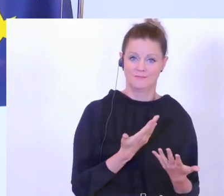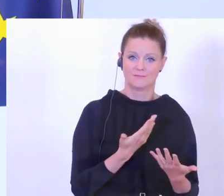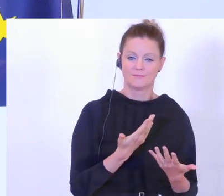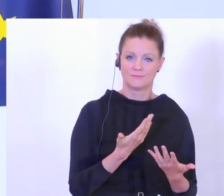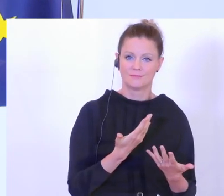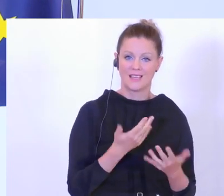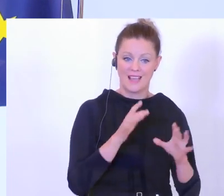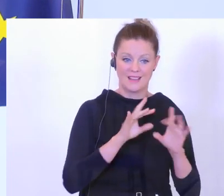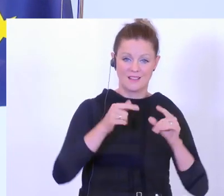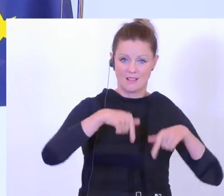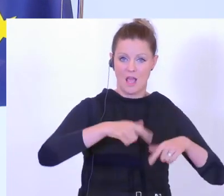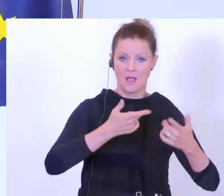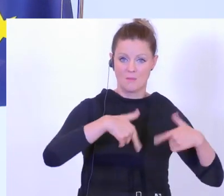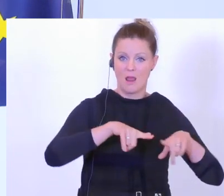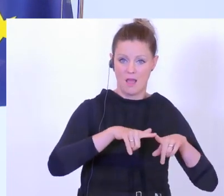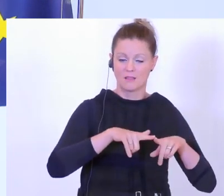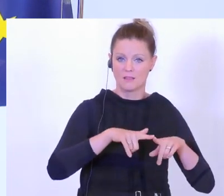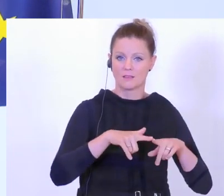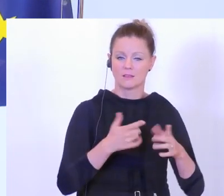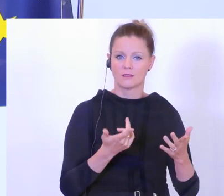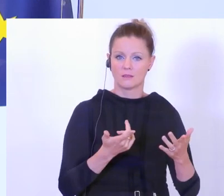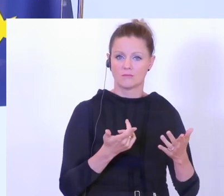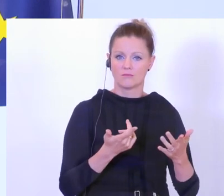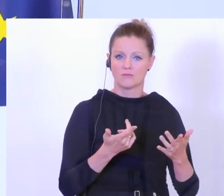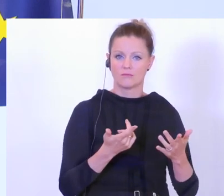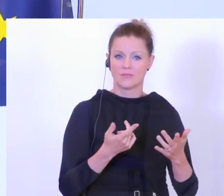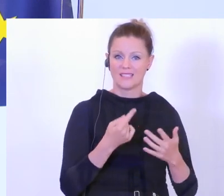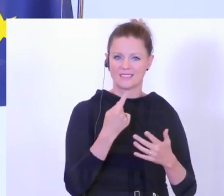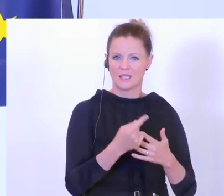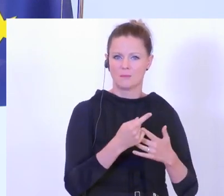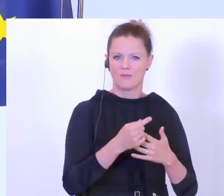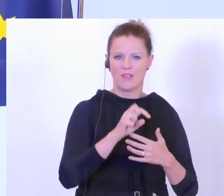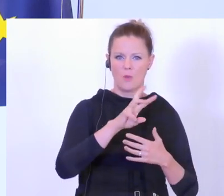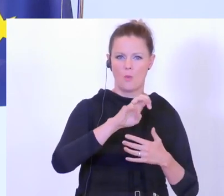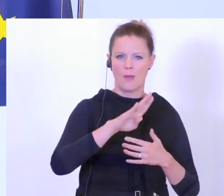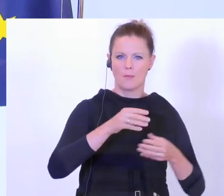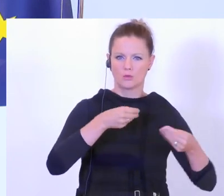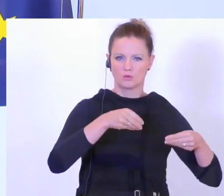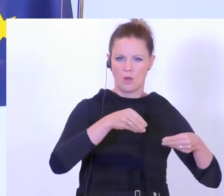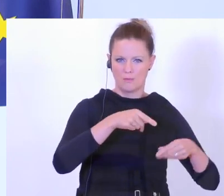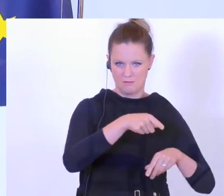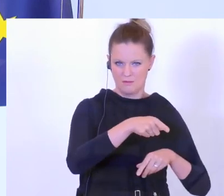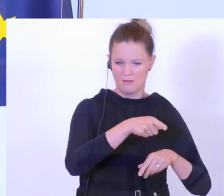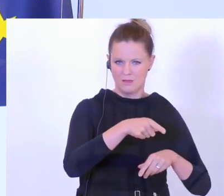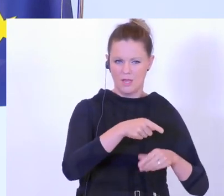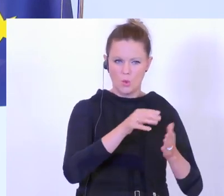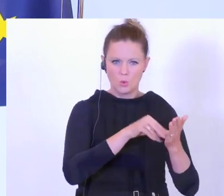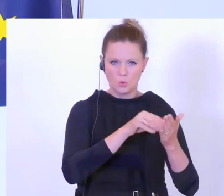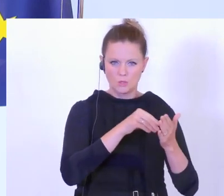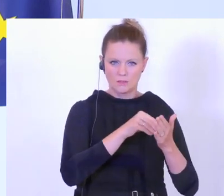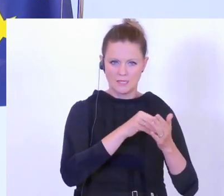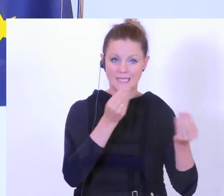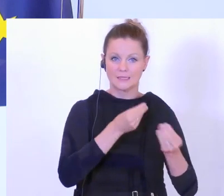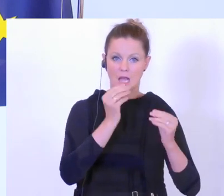im Land, die die Webshops dazu benutzen, um sich Güter